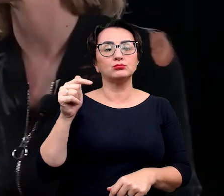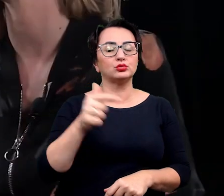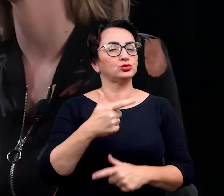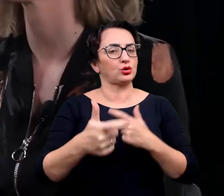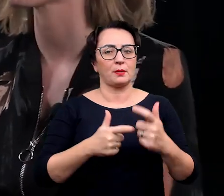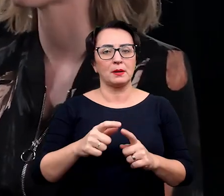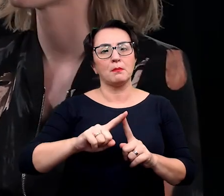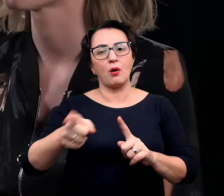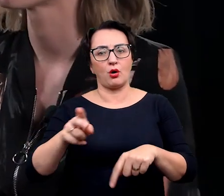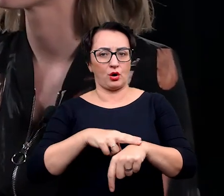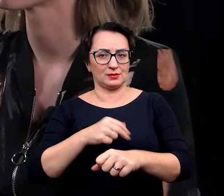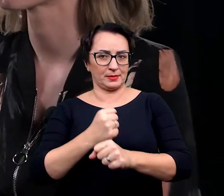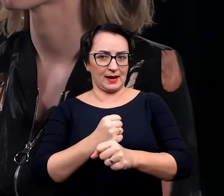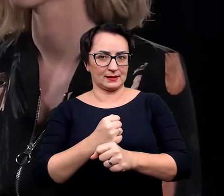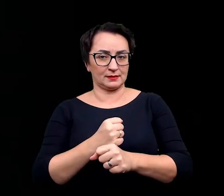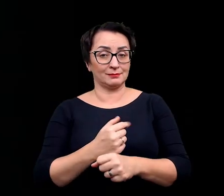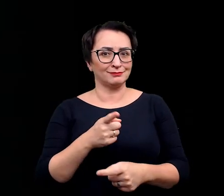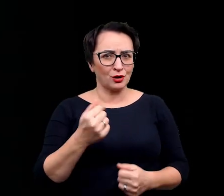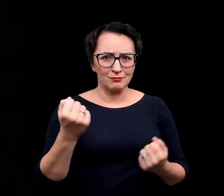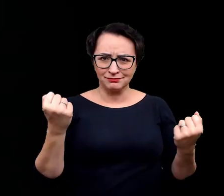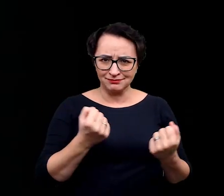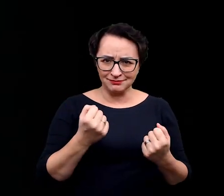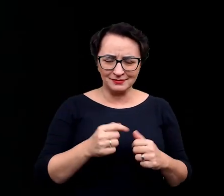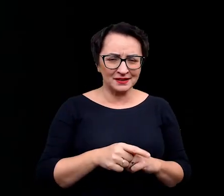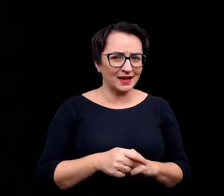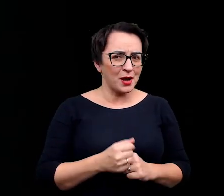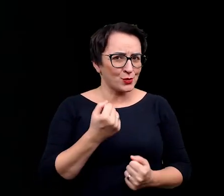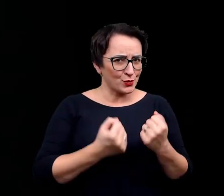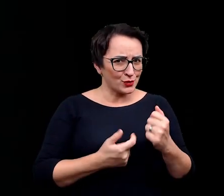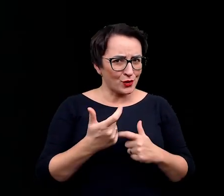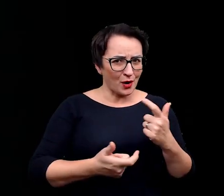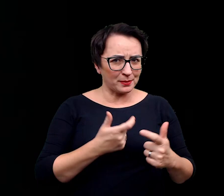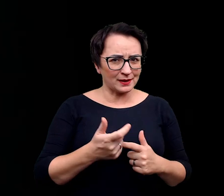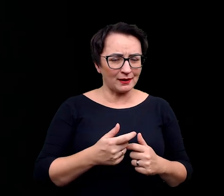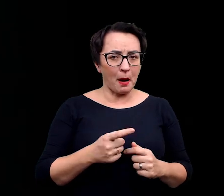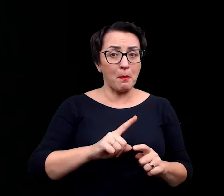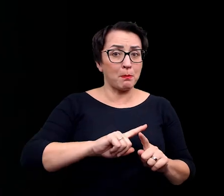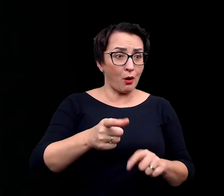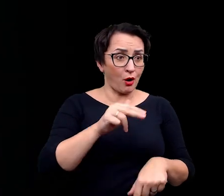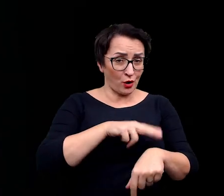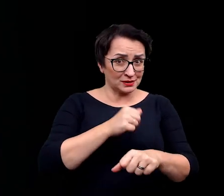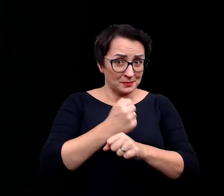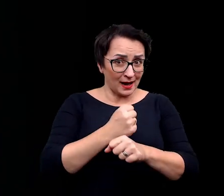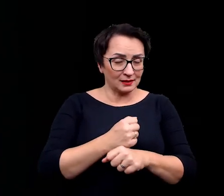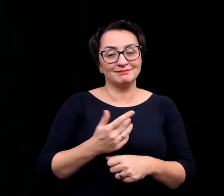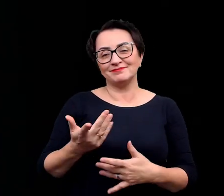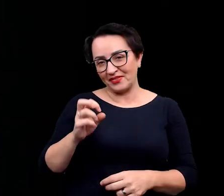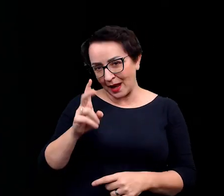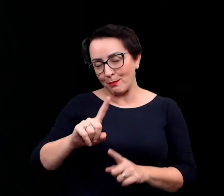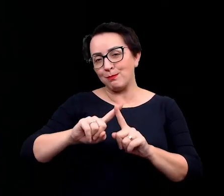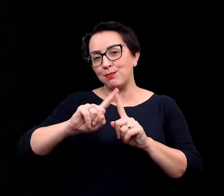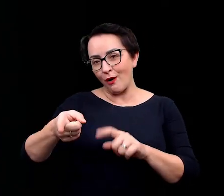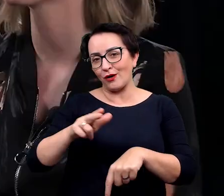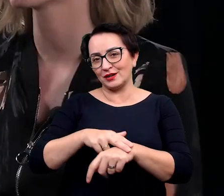było bycie lab managerem. Ale to jest naprawdę ogromne poświęcenie, bo to nie jest łatwe zrobić doktorat po godzinach pracy. Po godzinach, po